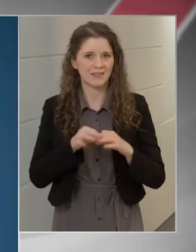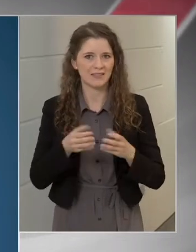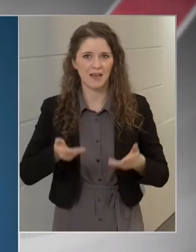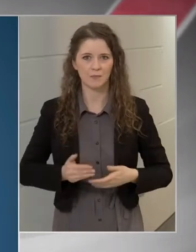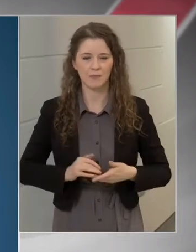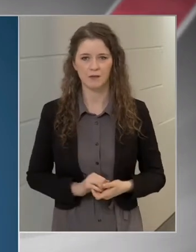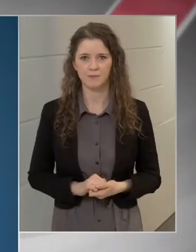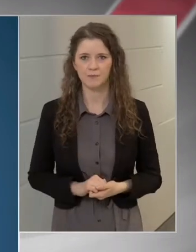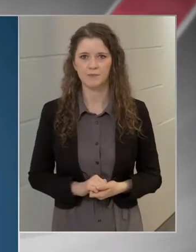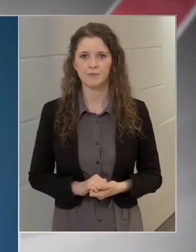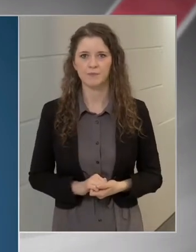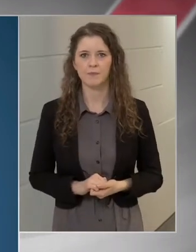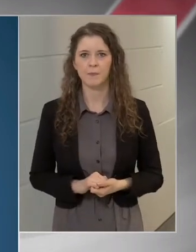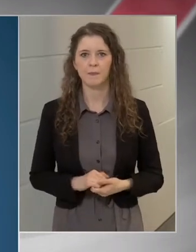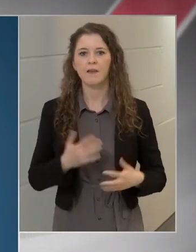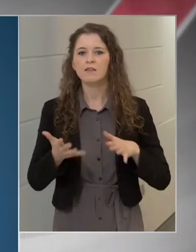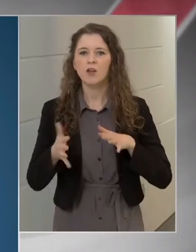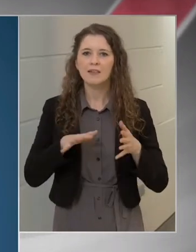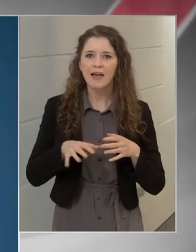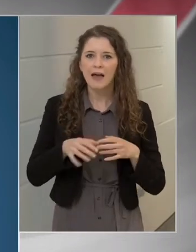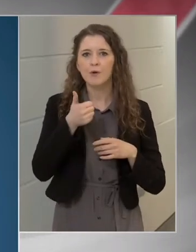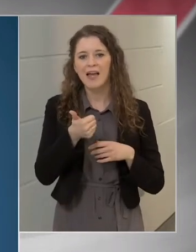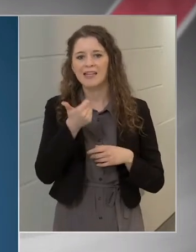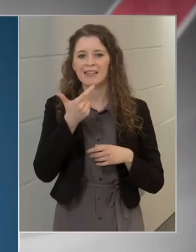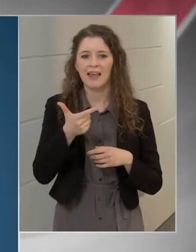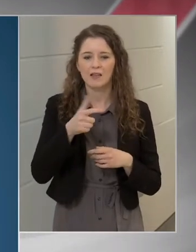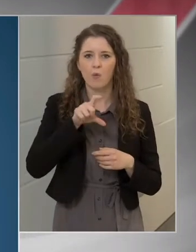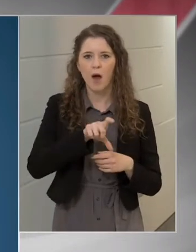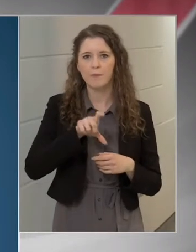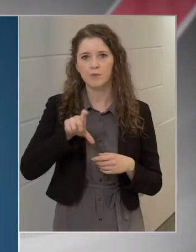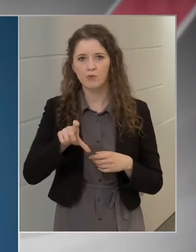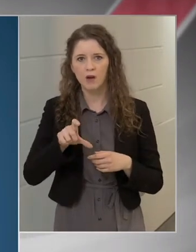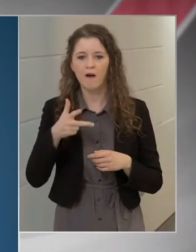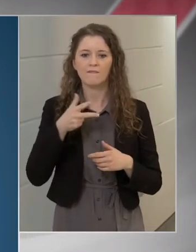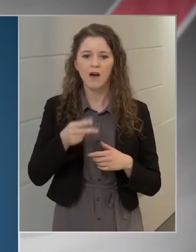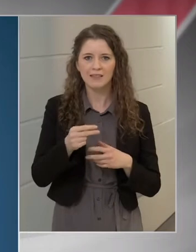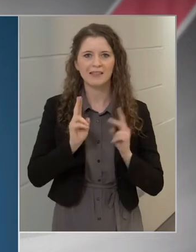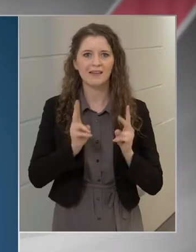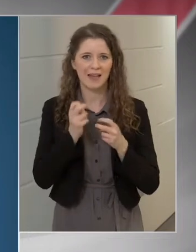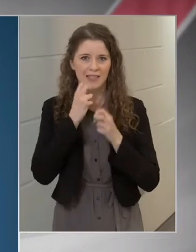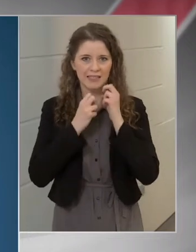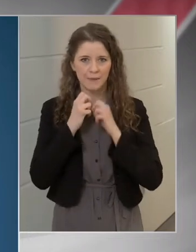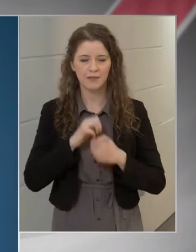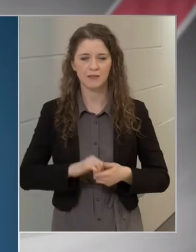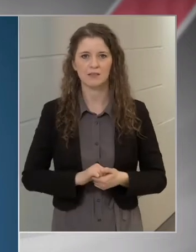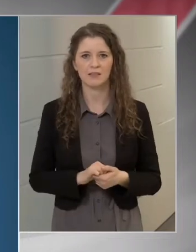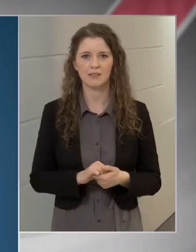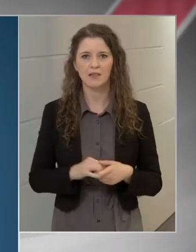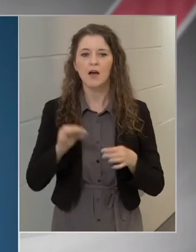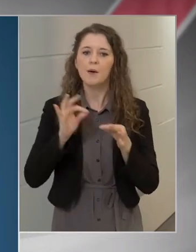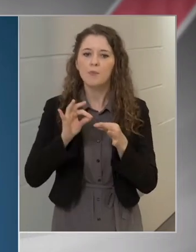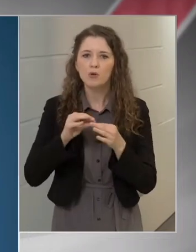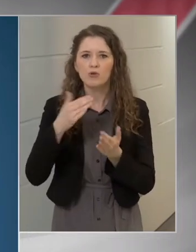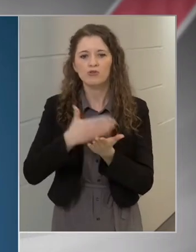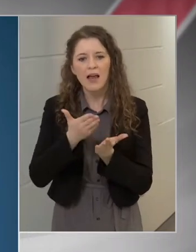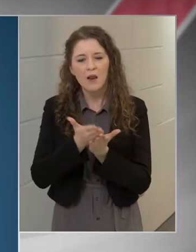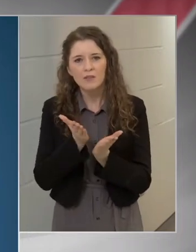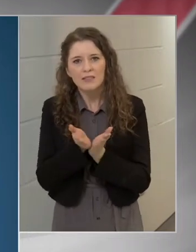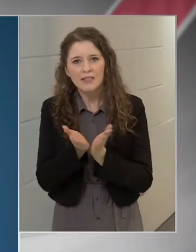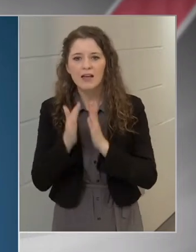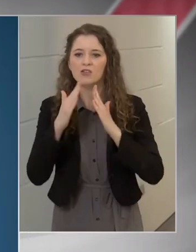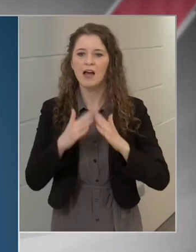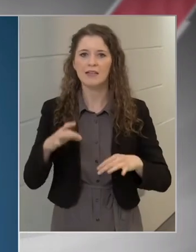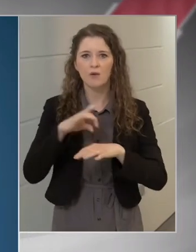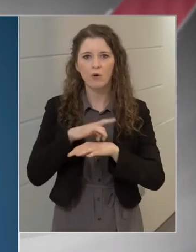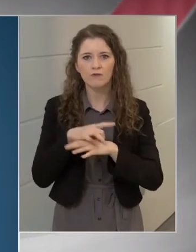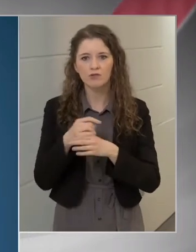Nagyjából egy-két ampulla vakcinára lehet számítani. A pontos elosztást a házi orvosokkal